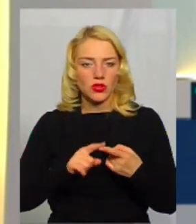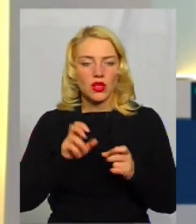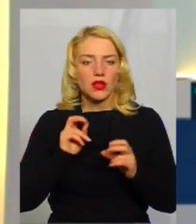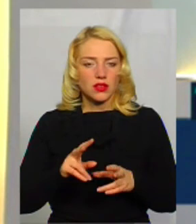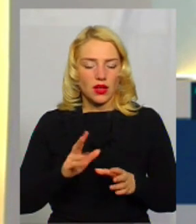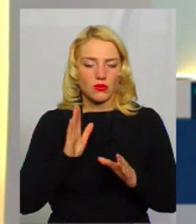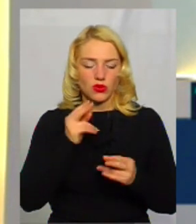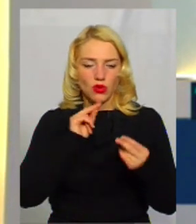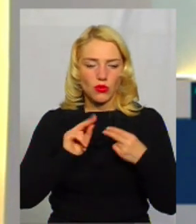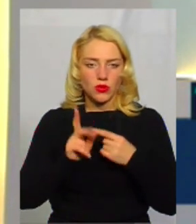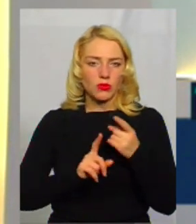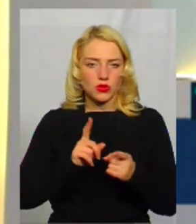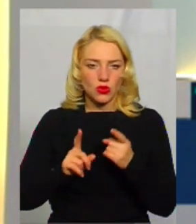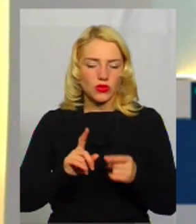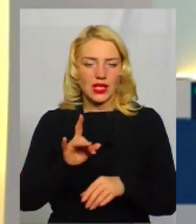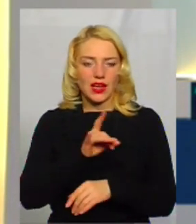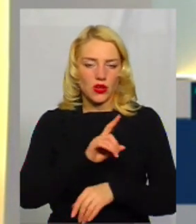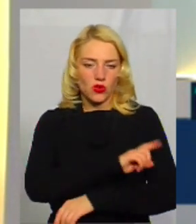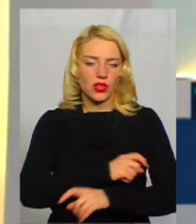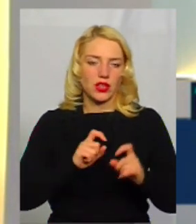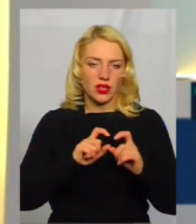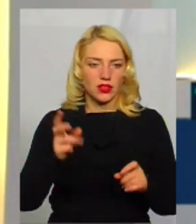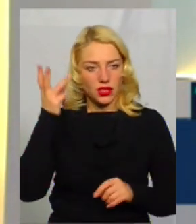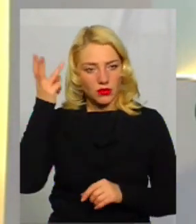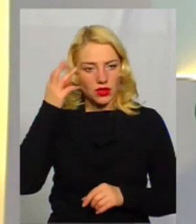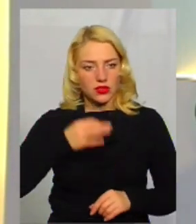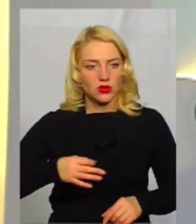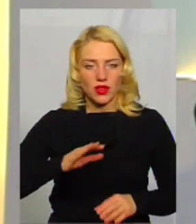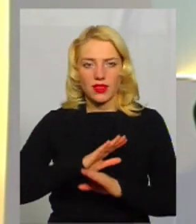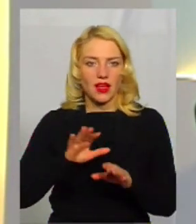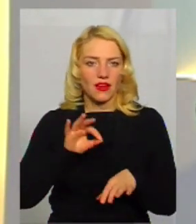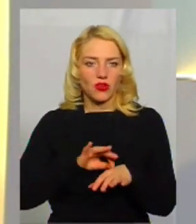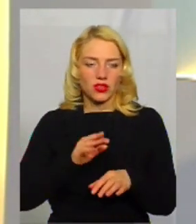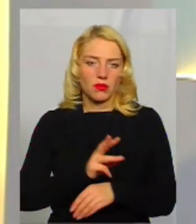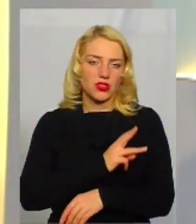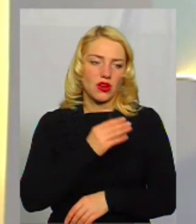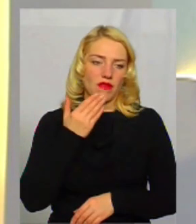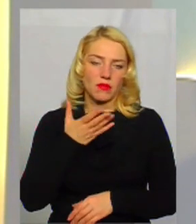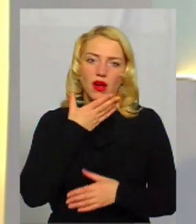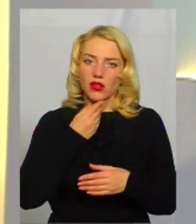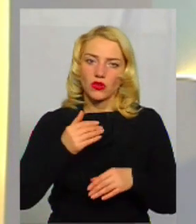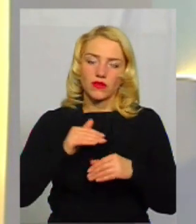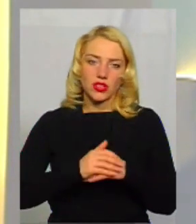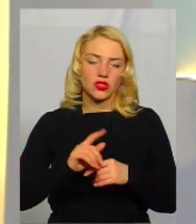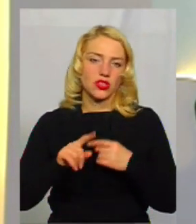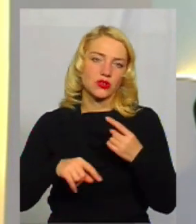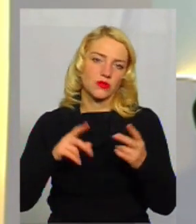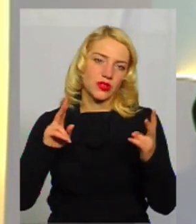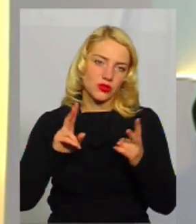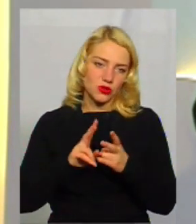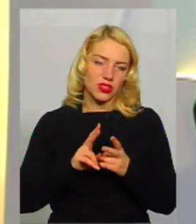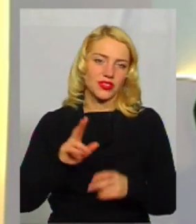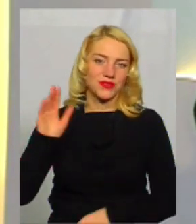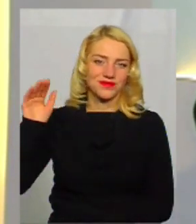оптимізовуватись районні лікарні Хмельницької області. Не хворійте. Бажаю вам гарного вечора та до зустрічі